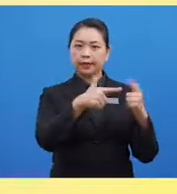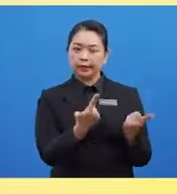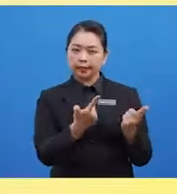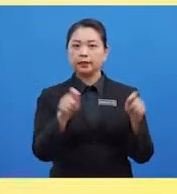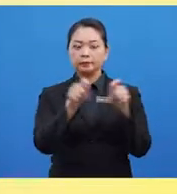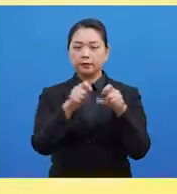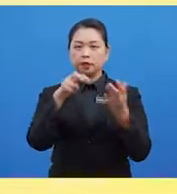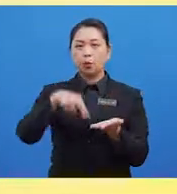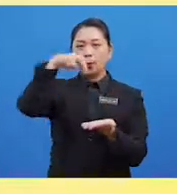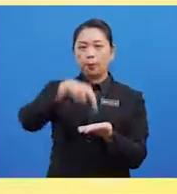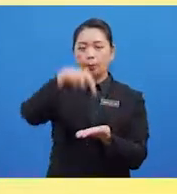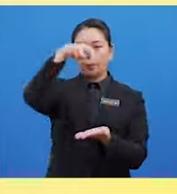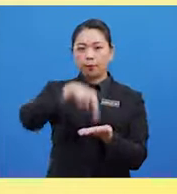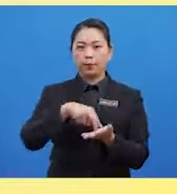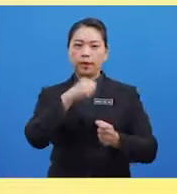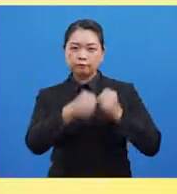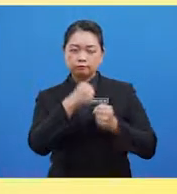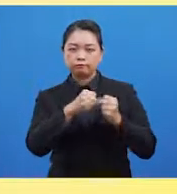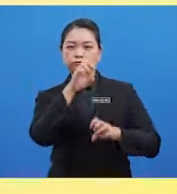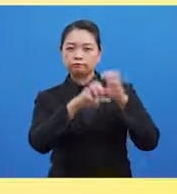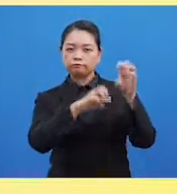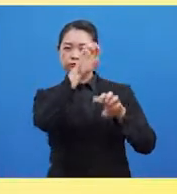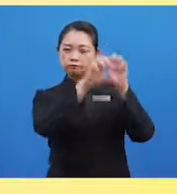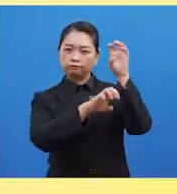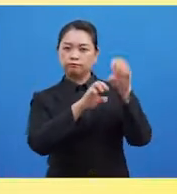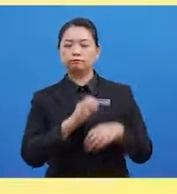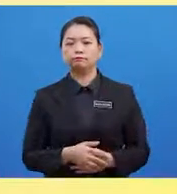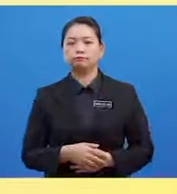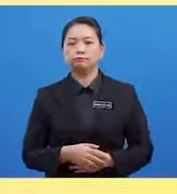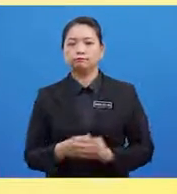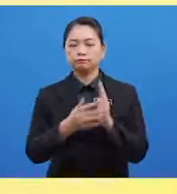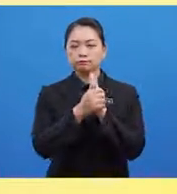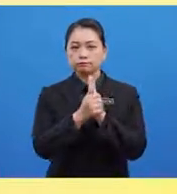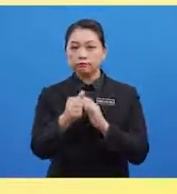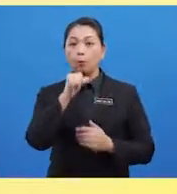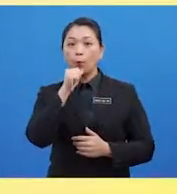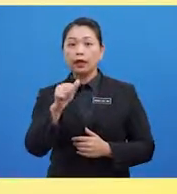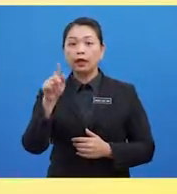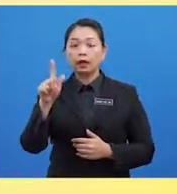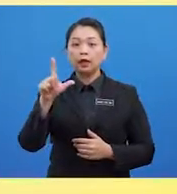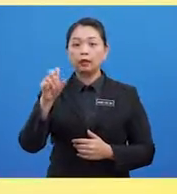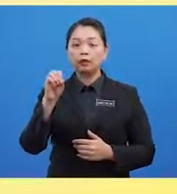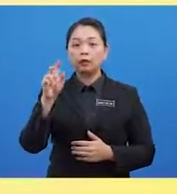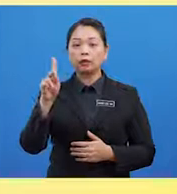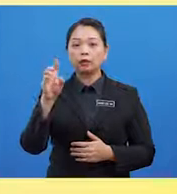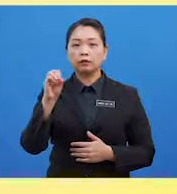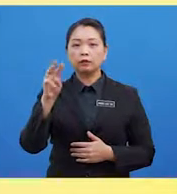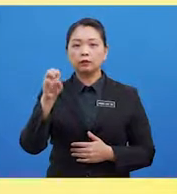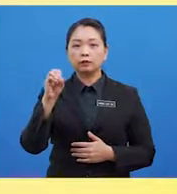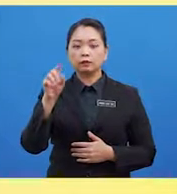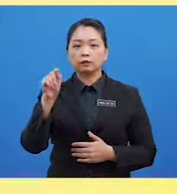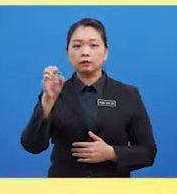Seperti Melompat Berlari Dan Memanjat Kemahiran Bukan Lokomotor Pula Bersifatkan